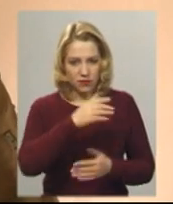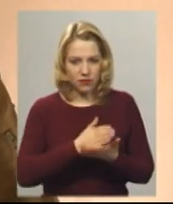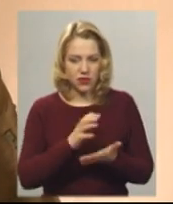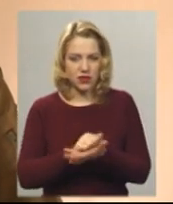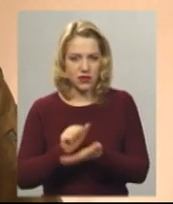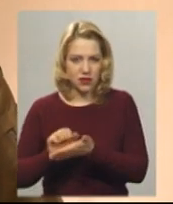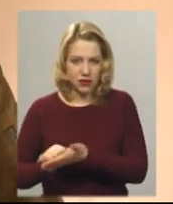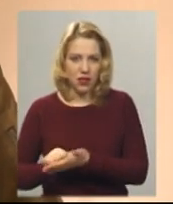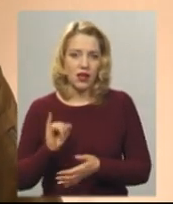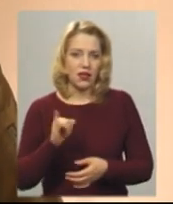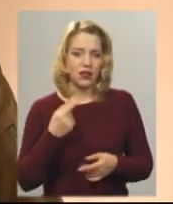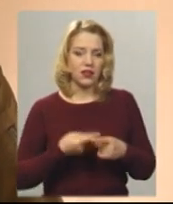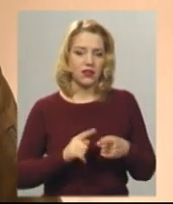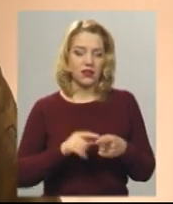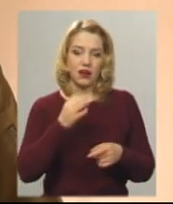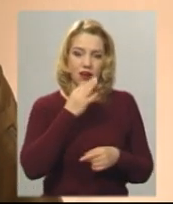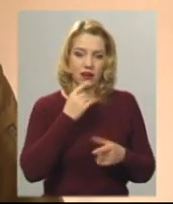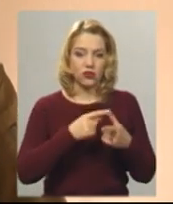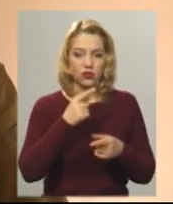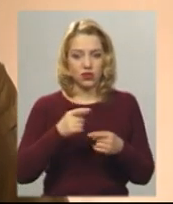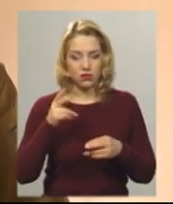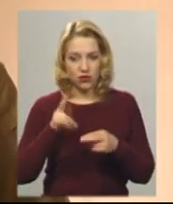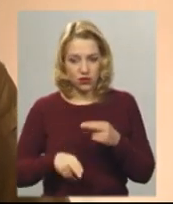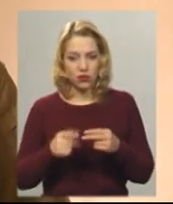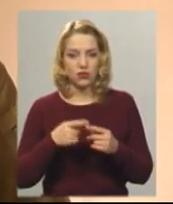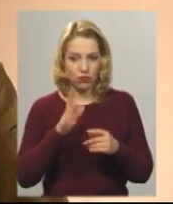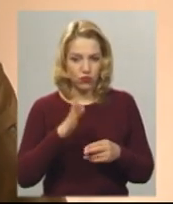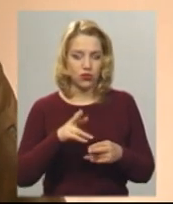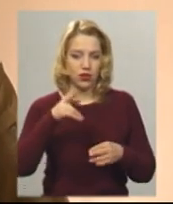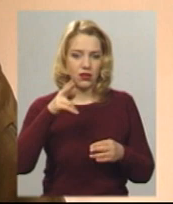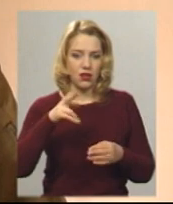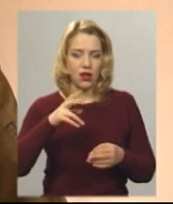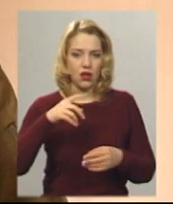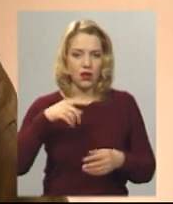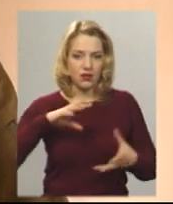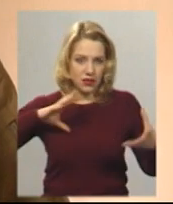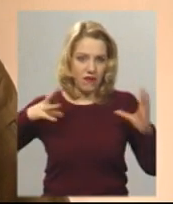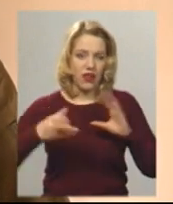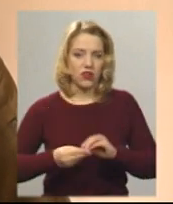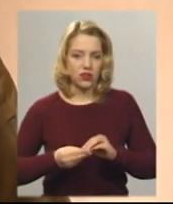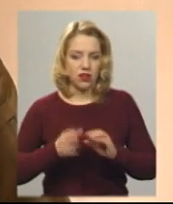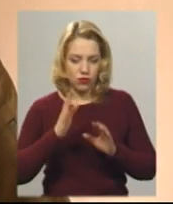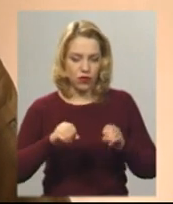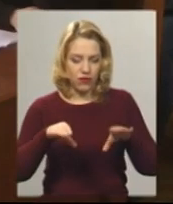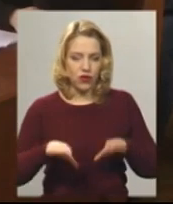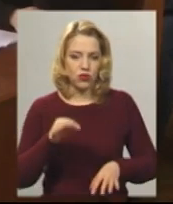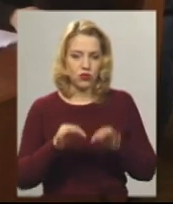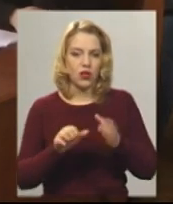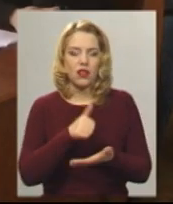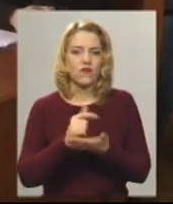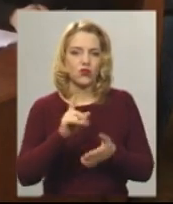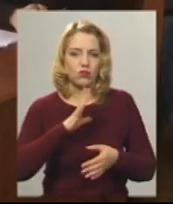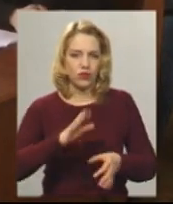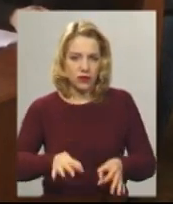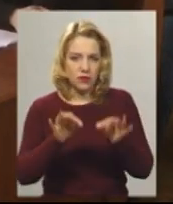рано чи пізно це все прийде до логічного завершення і буде вирок суду. Головне, щоб тільки він був справливий. У